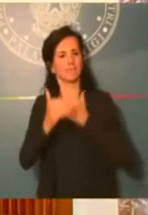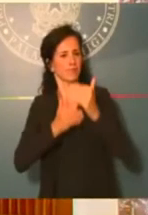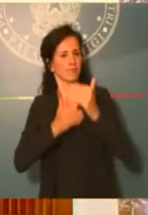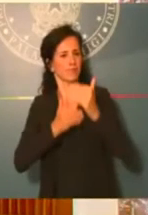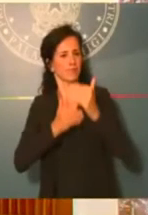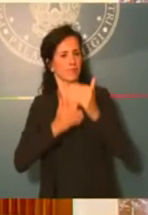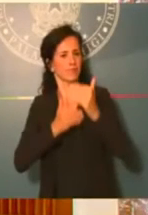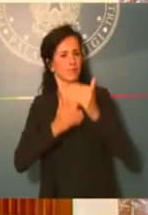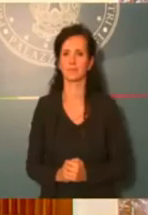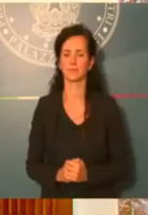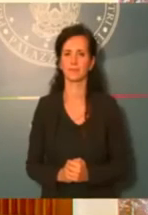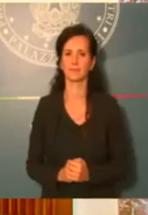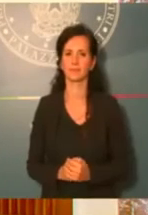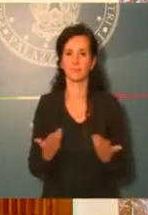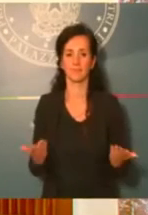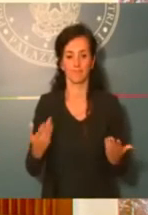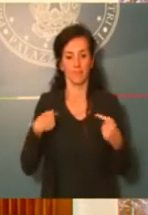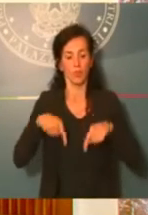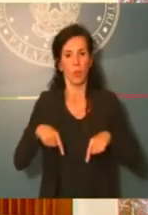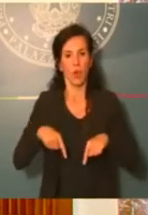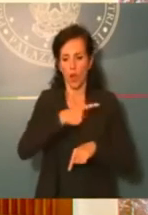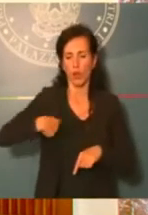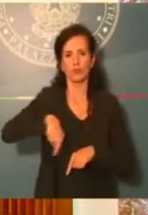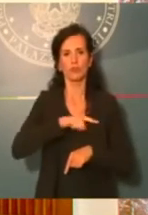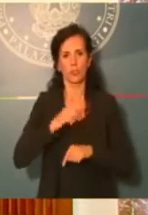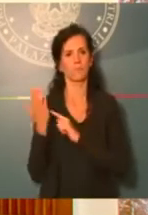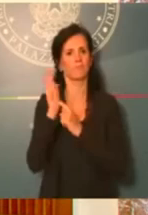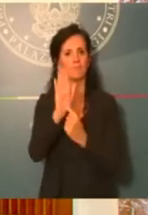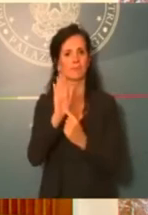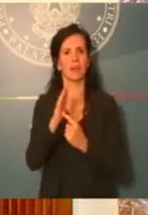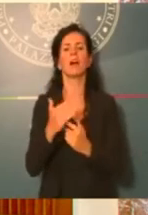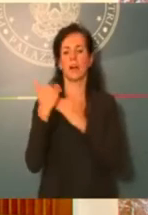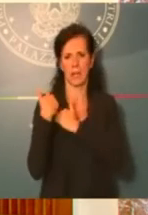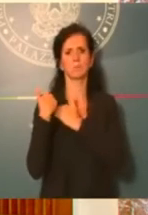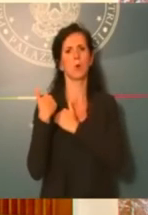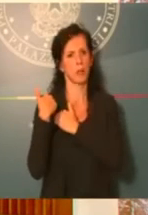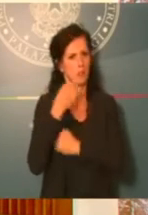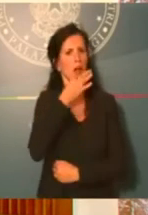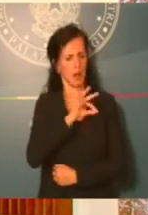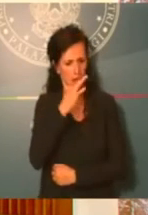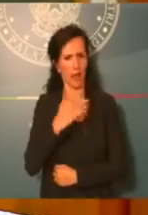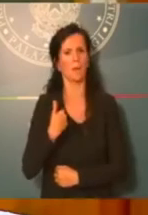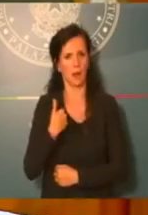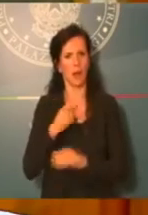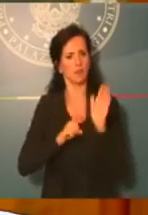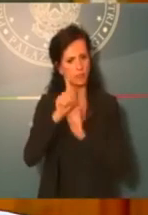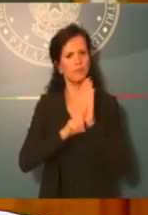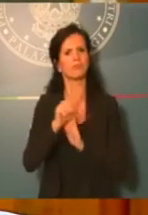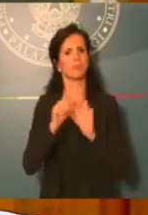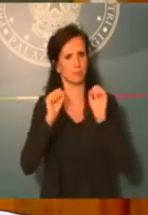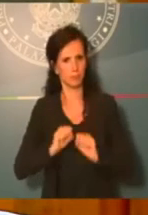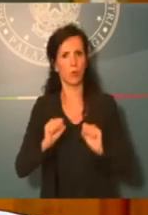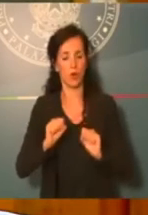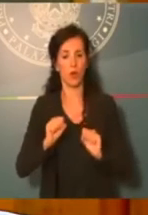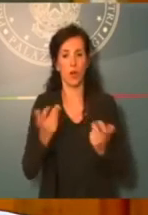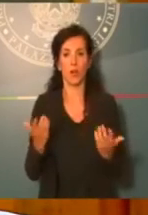Noi oggi siamo chiamati a dimostrare di essere all'altezza delle nostre responsabilità. Siamo chiamati a dimostrare tutti,